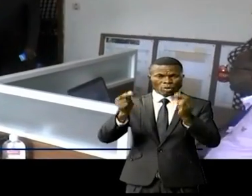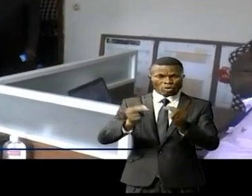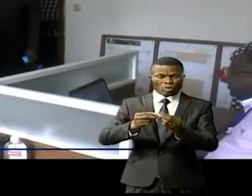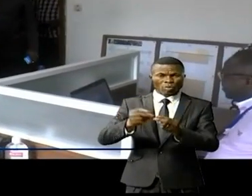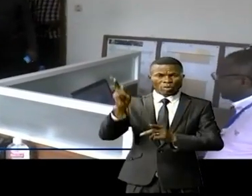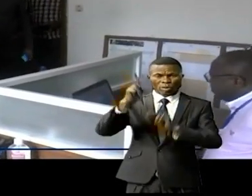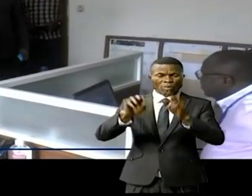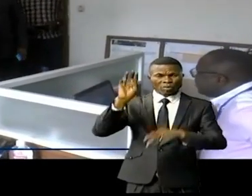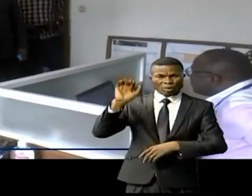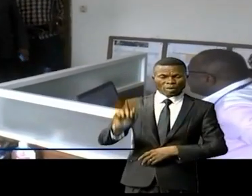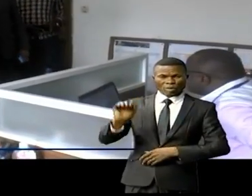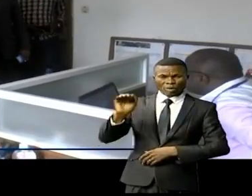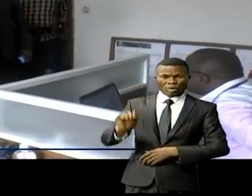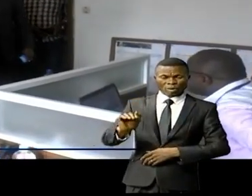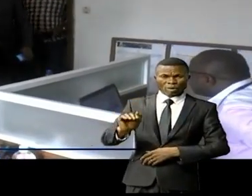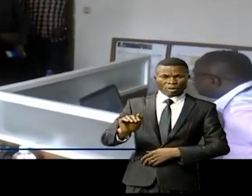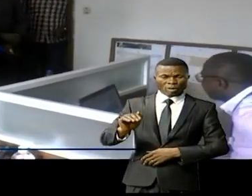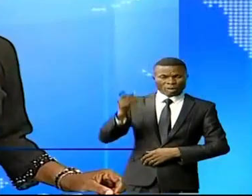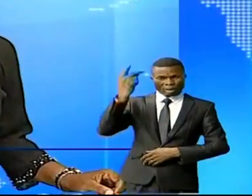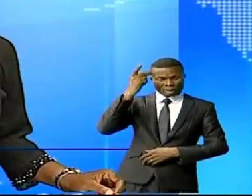peuples autochtones à Kinshasa.